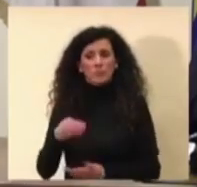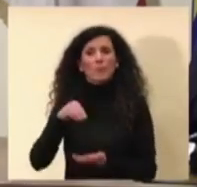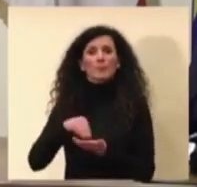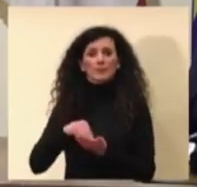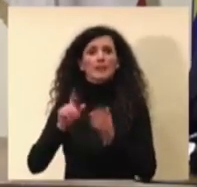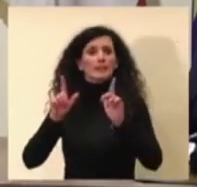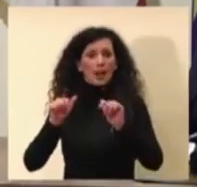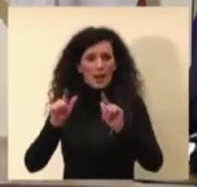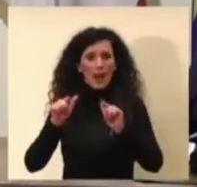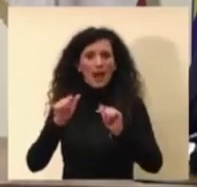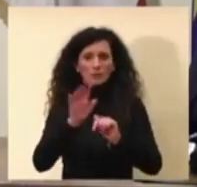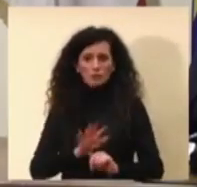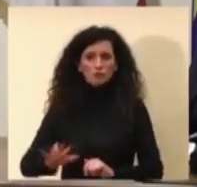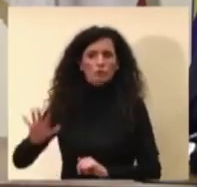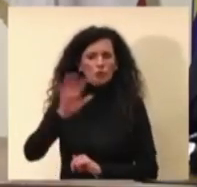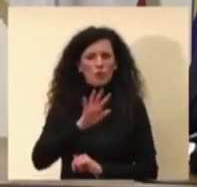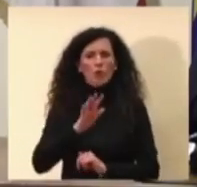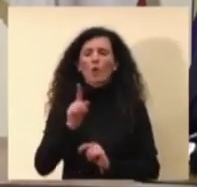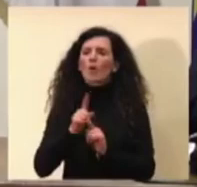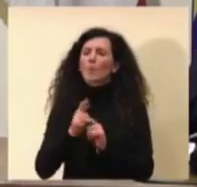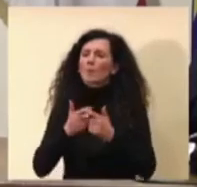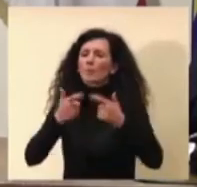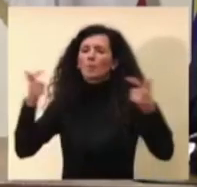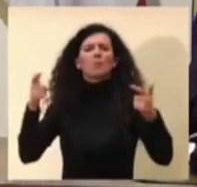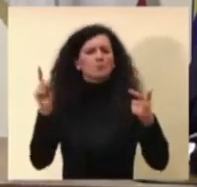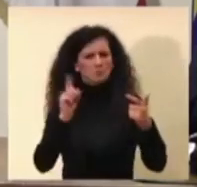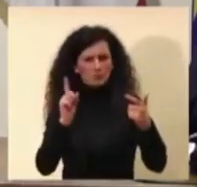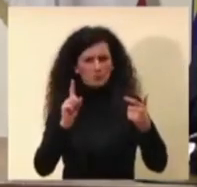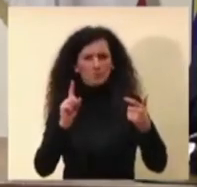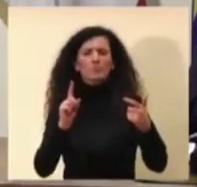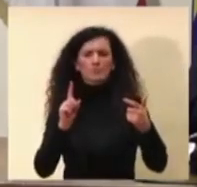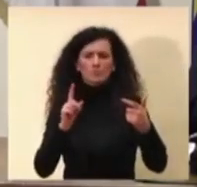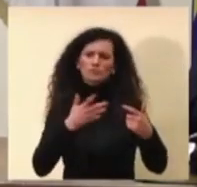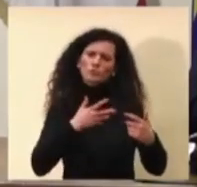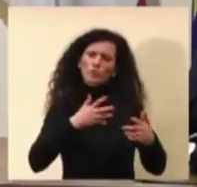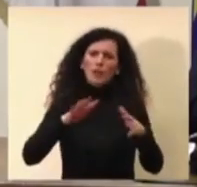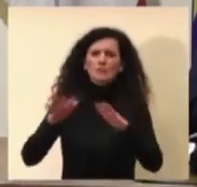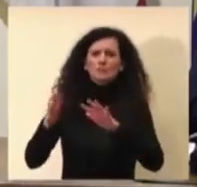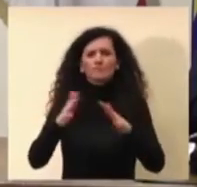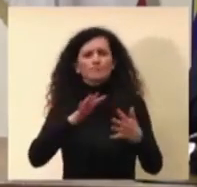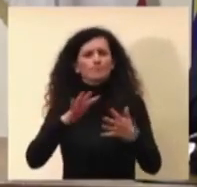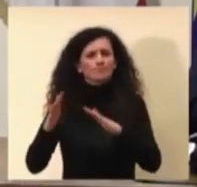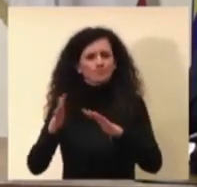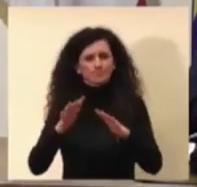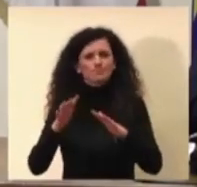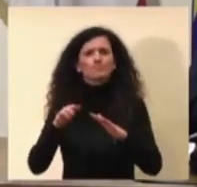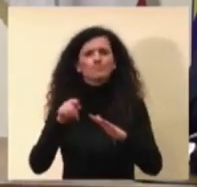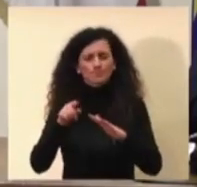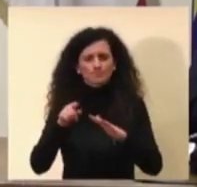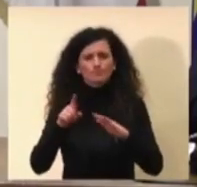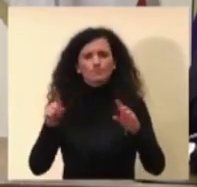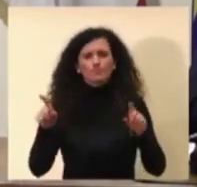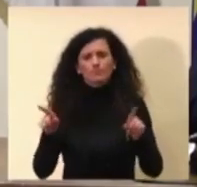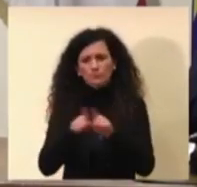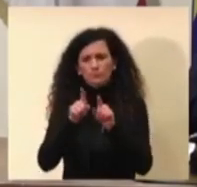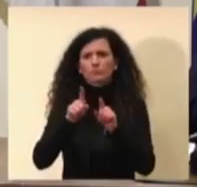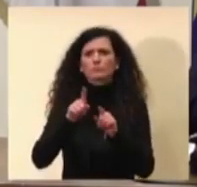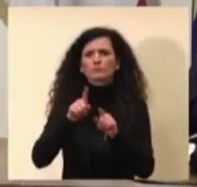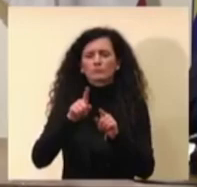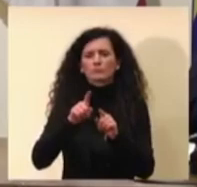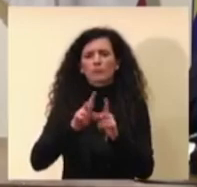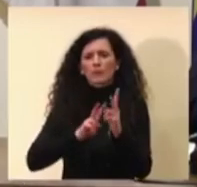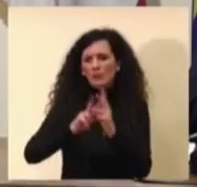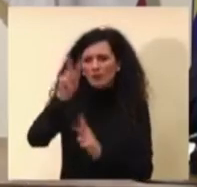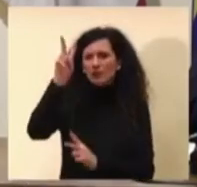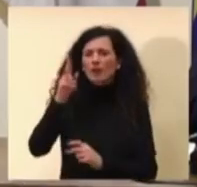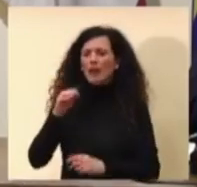prevalenze non altissime però che sono in media con quelle nazionali in